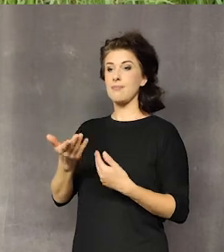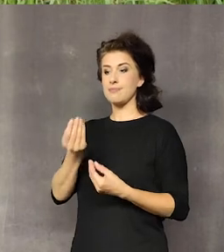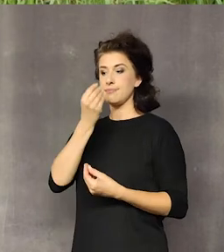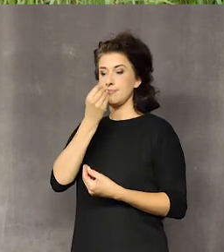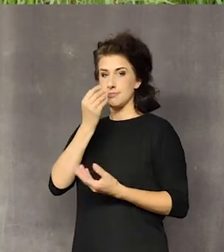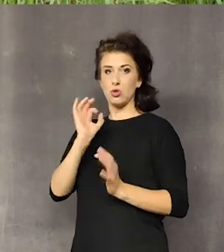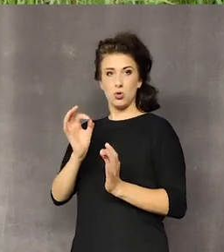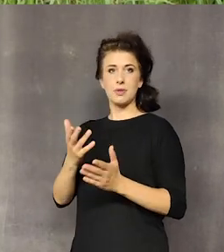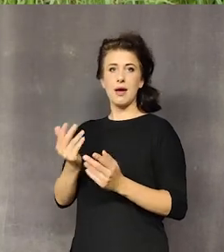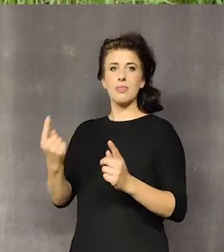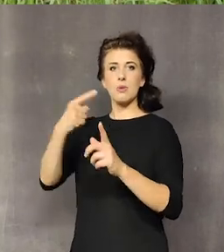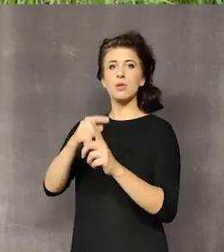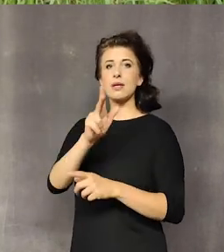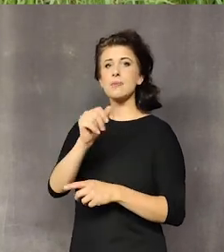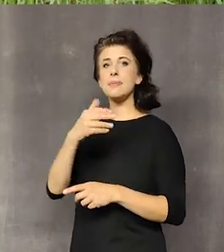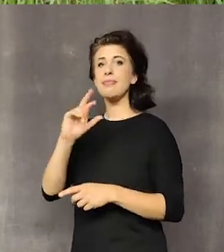jest dużo większa niż np. z kminkiem.